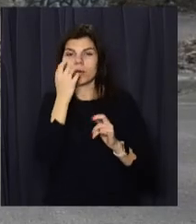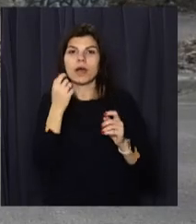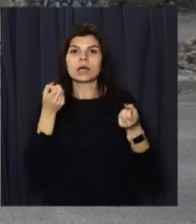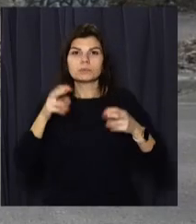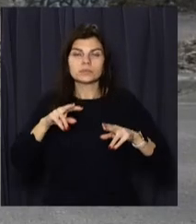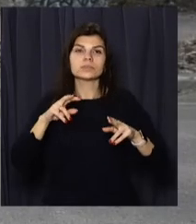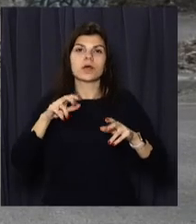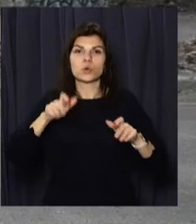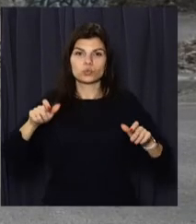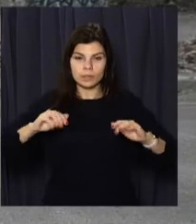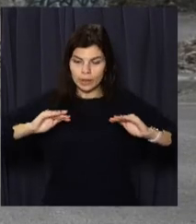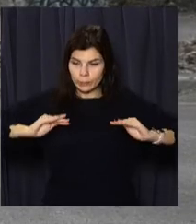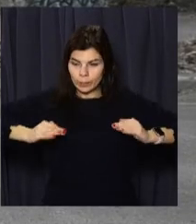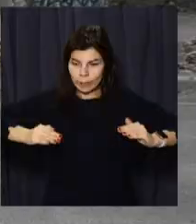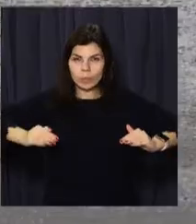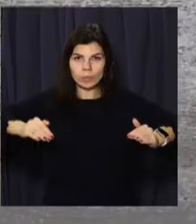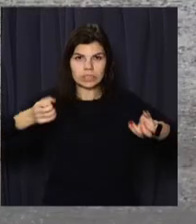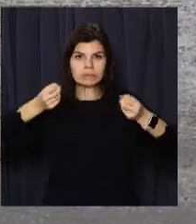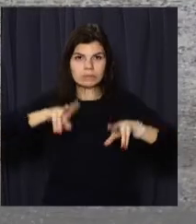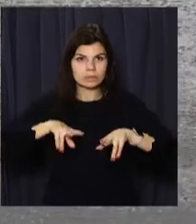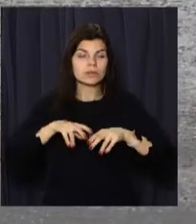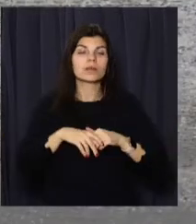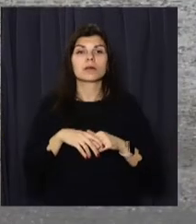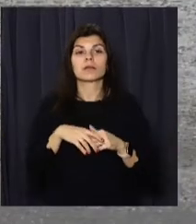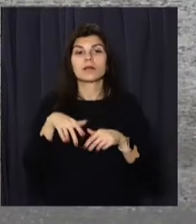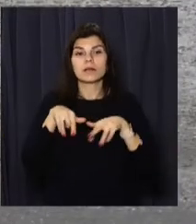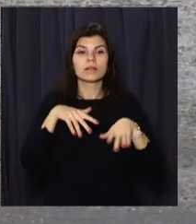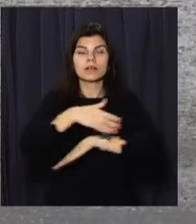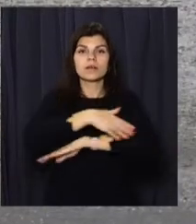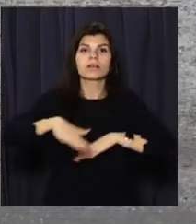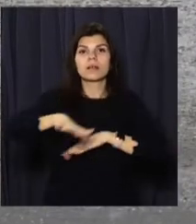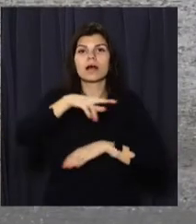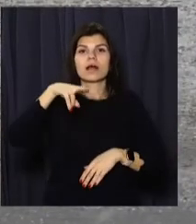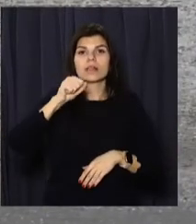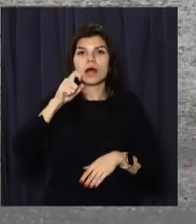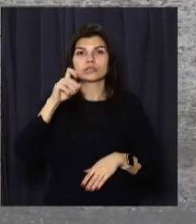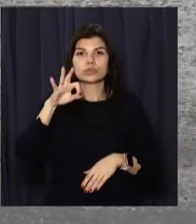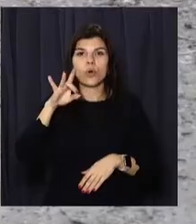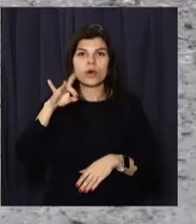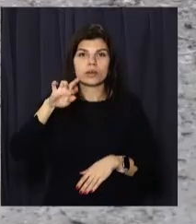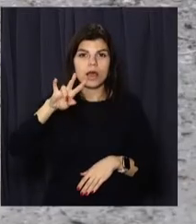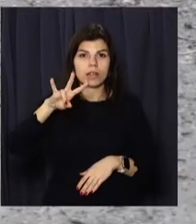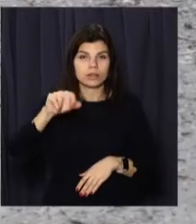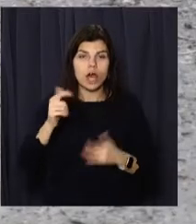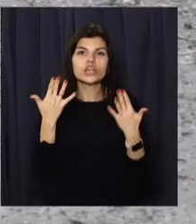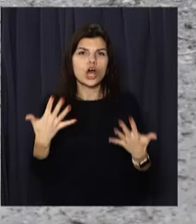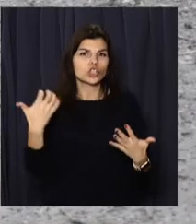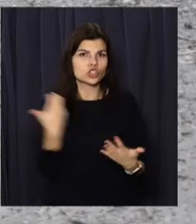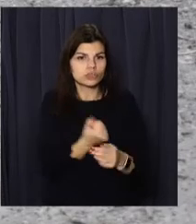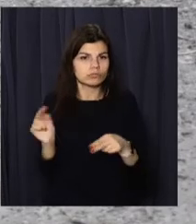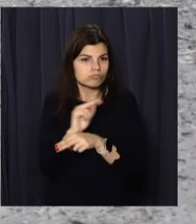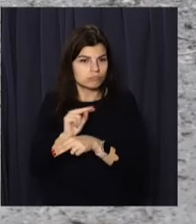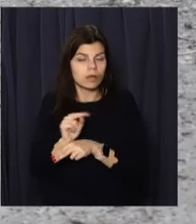капітально відремонтували тротуар на вулиці Лазаряна. На пішохідній зоні також оновили бордюр. Роботи тривали кілька тижнів. У